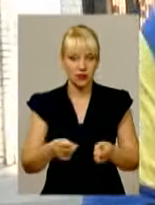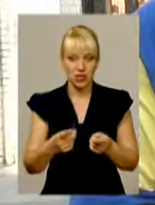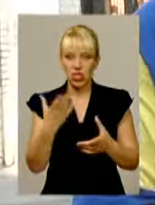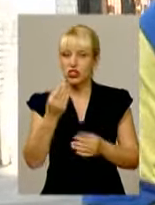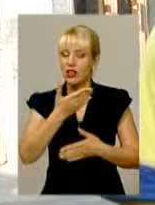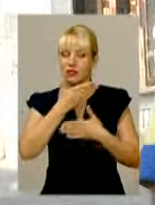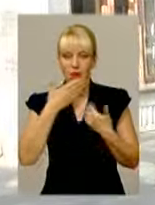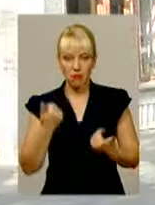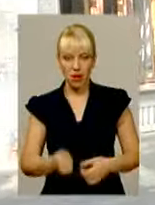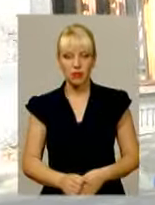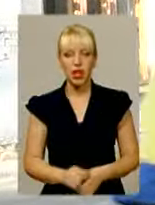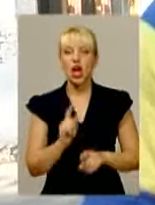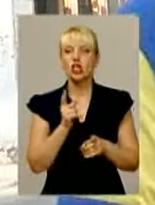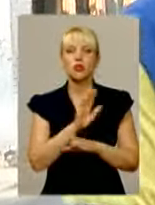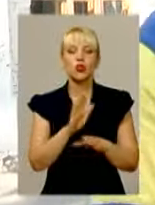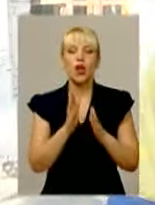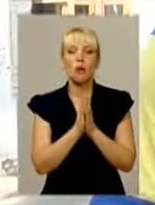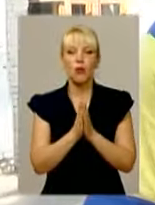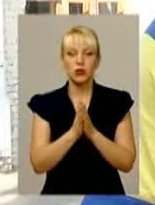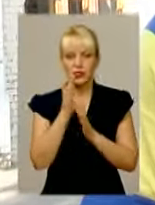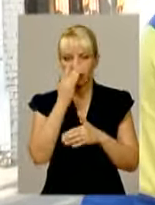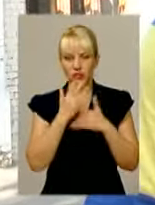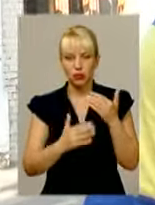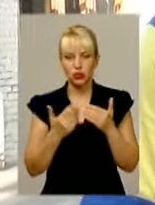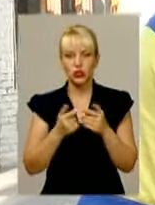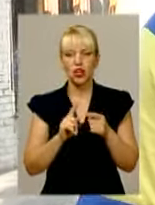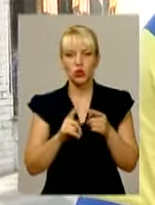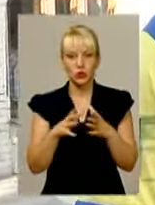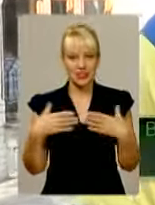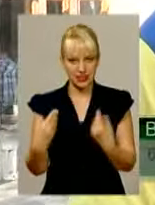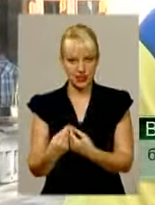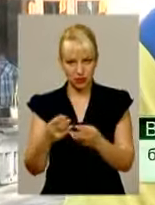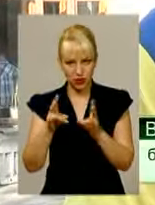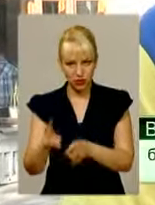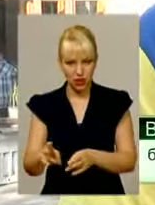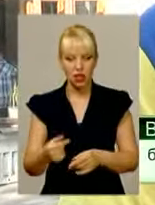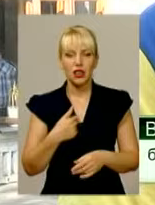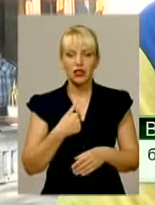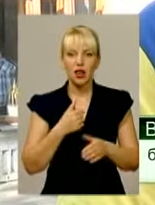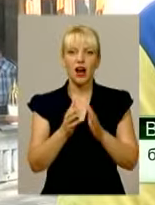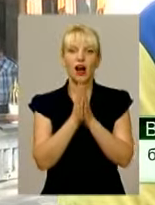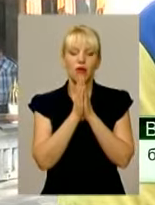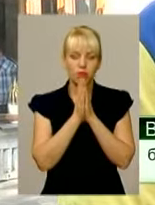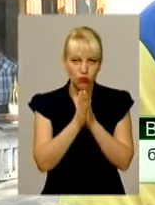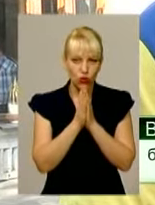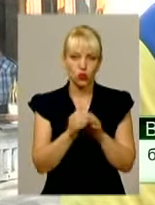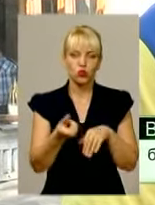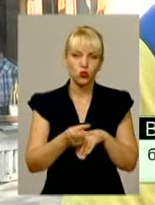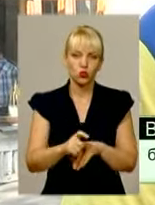ще попрошу, дуже добре попрошу. Я в Бога попросив вже.